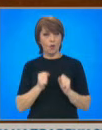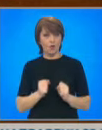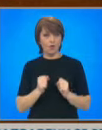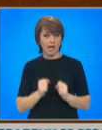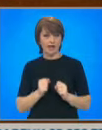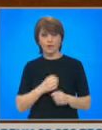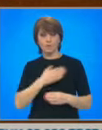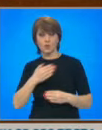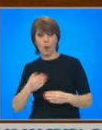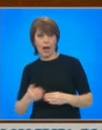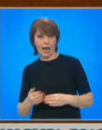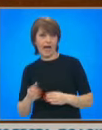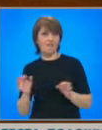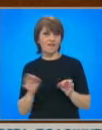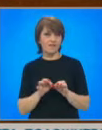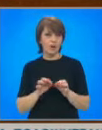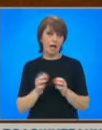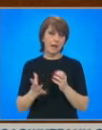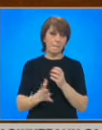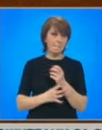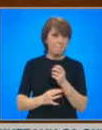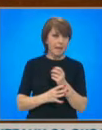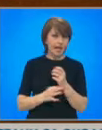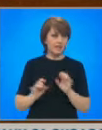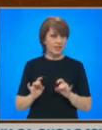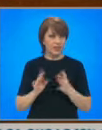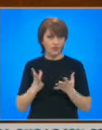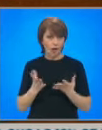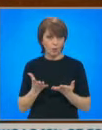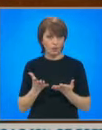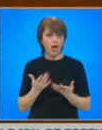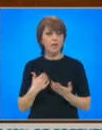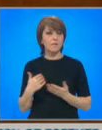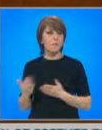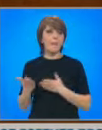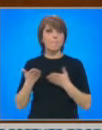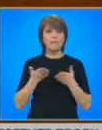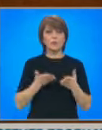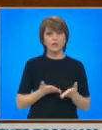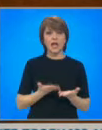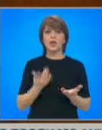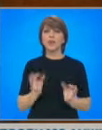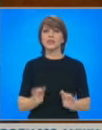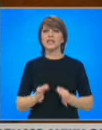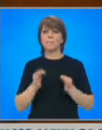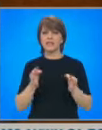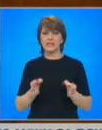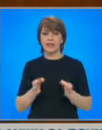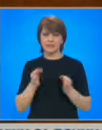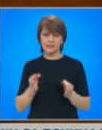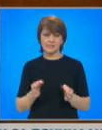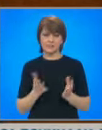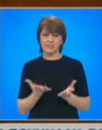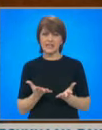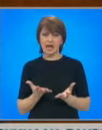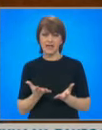края на февруари или началото на март да имаме посещение от съответните специалисти от Министерството на отбраната на САЩ,